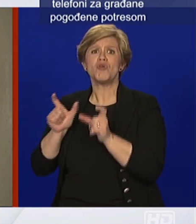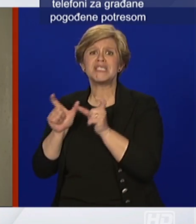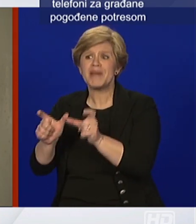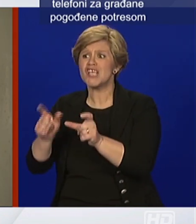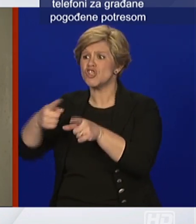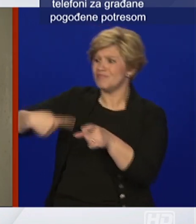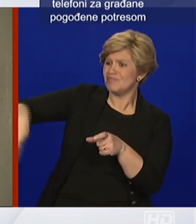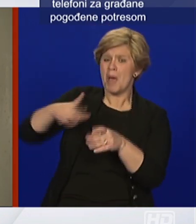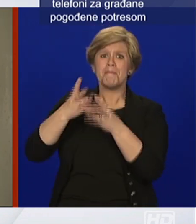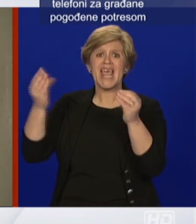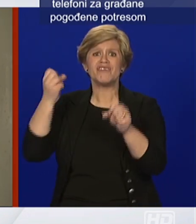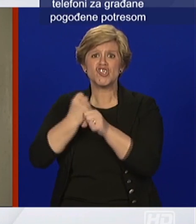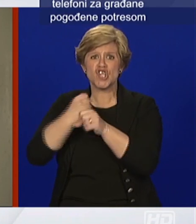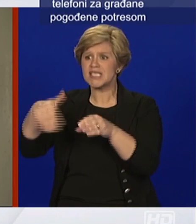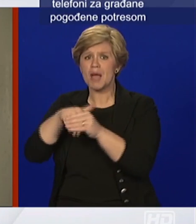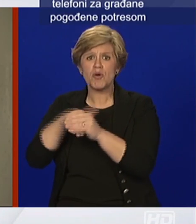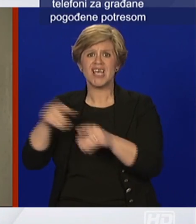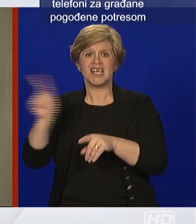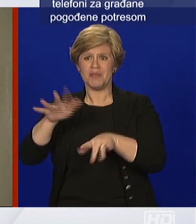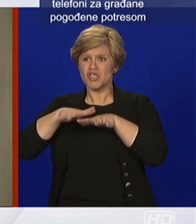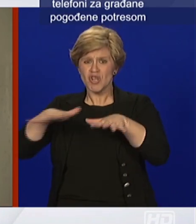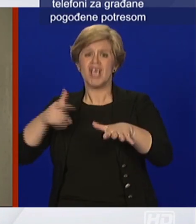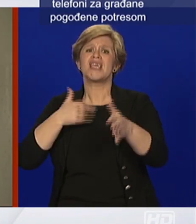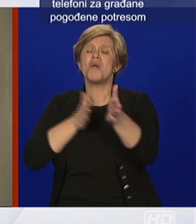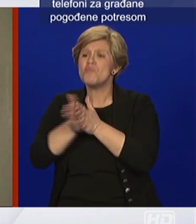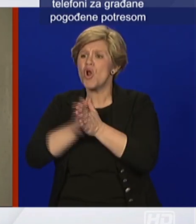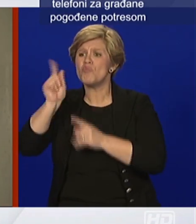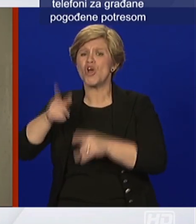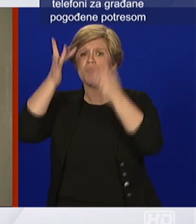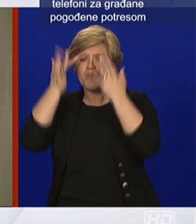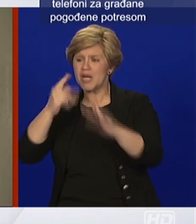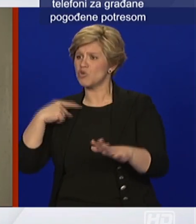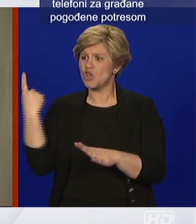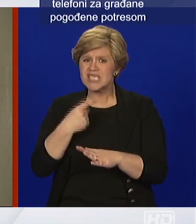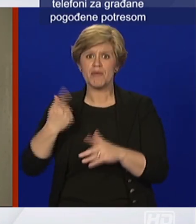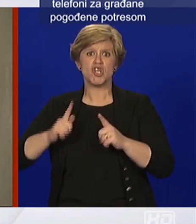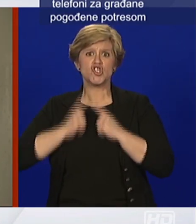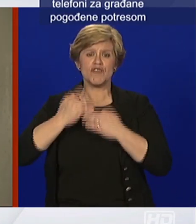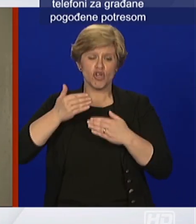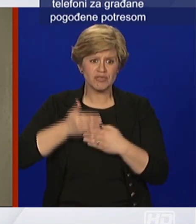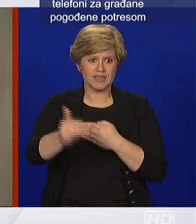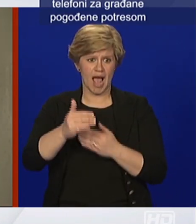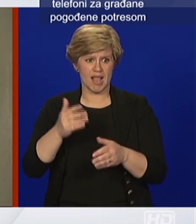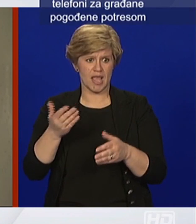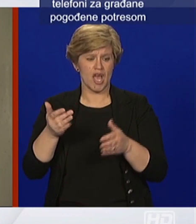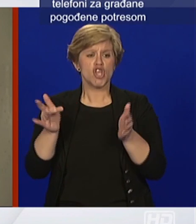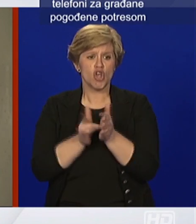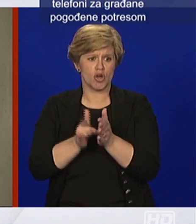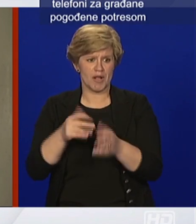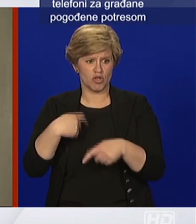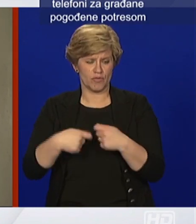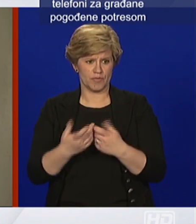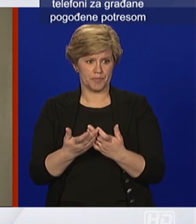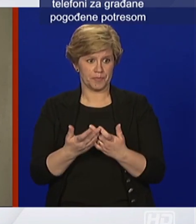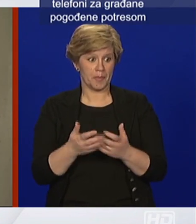voditi računa o svakom čovjeku a da život ide dalje u uvjeti kojima živate